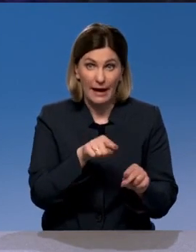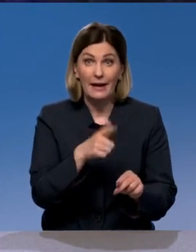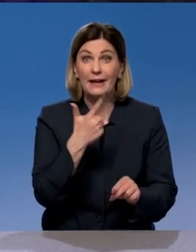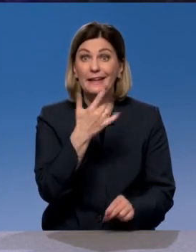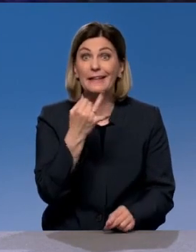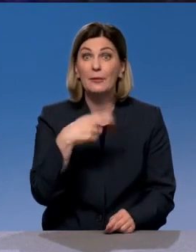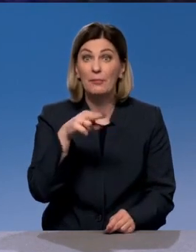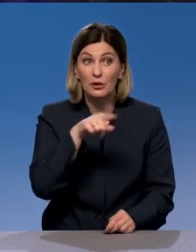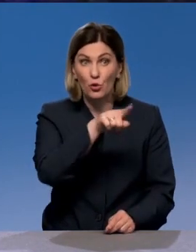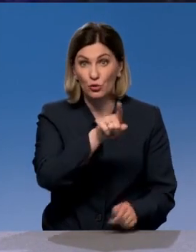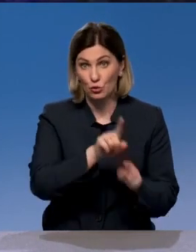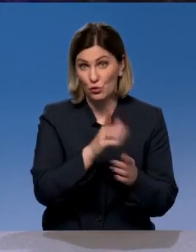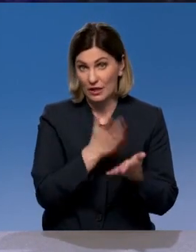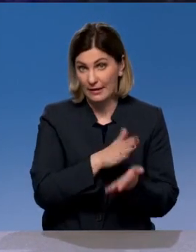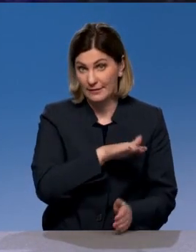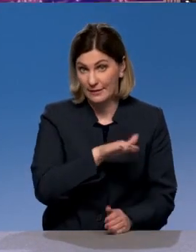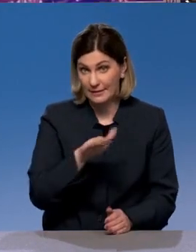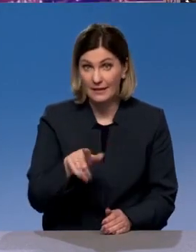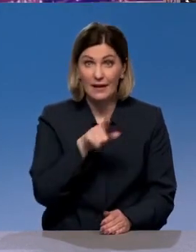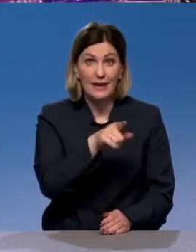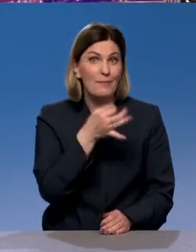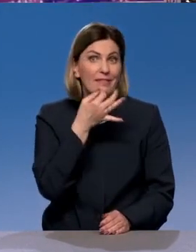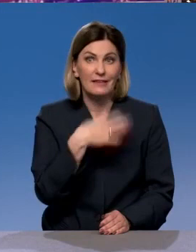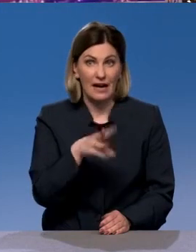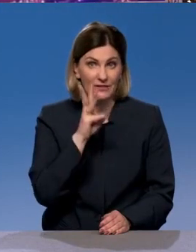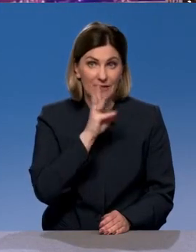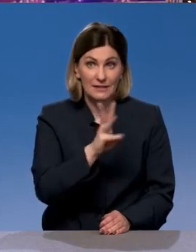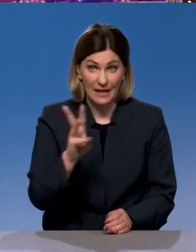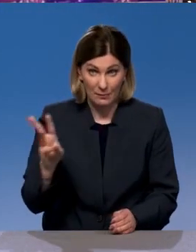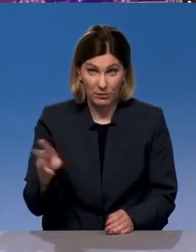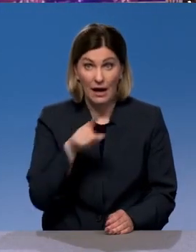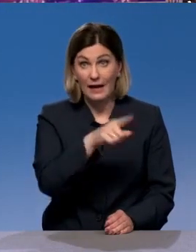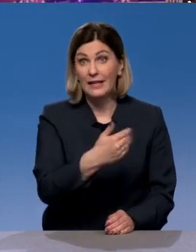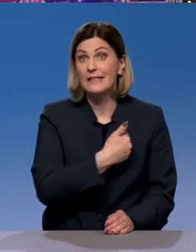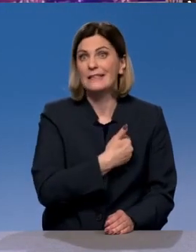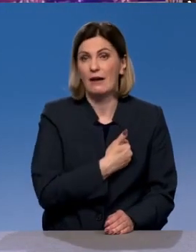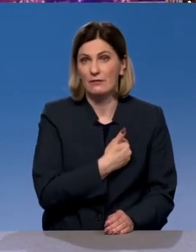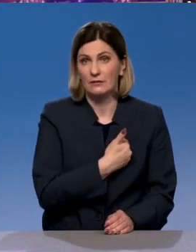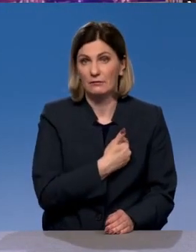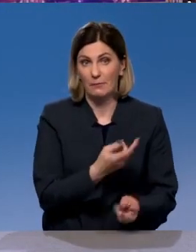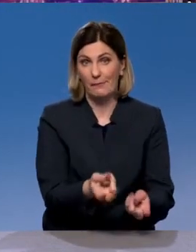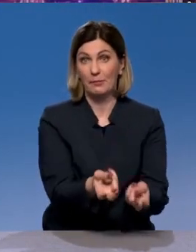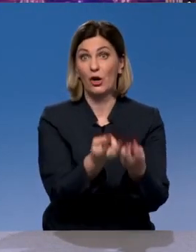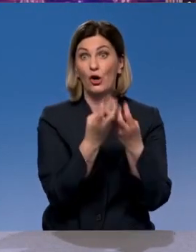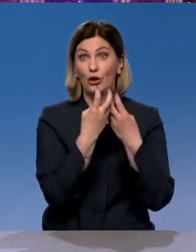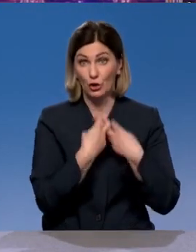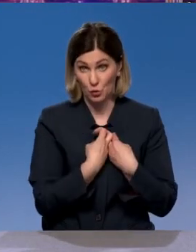которым тоже есть дети, у которых, может, не устраивать их зарплату и захотят, да, соответственно, вот, пожалуйста, мы еще